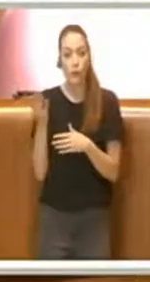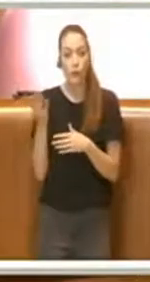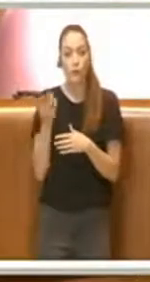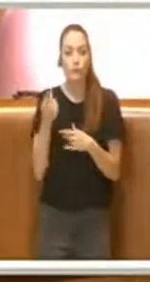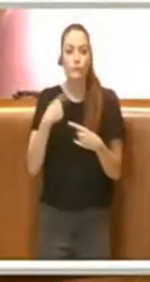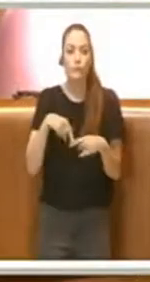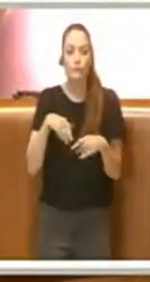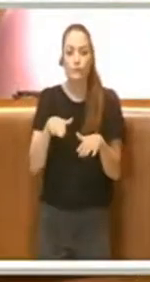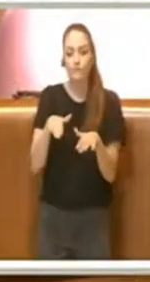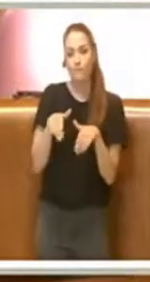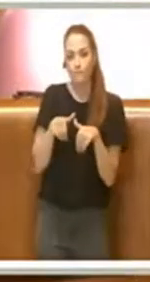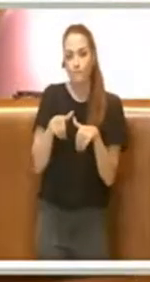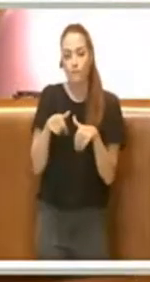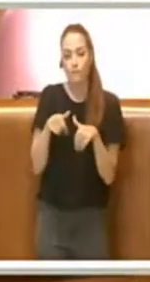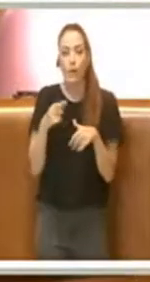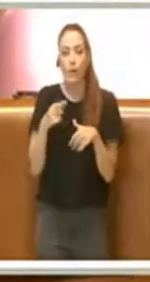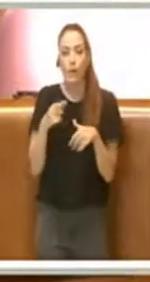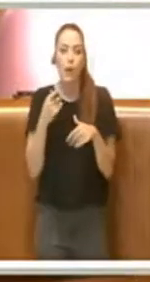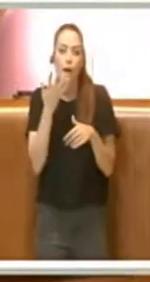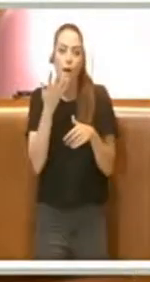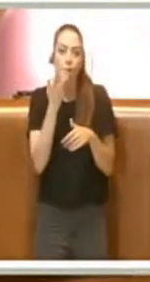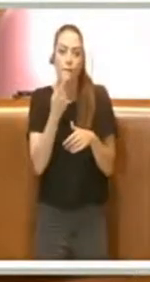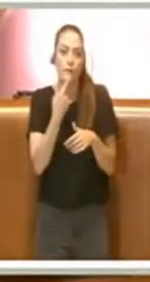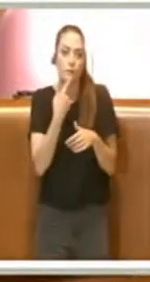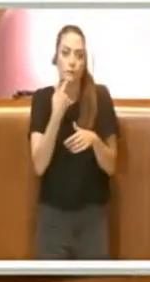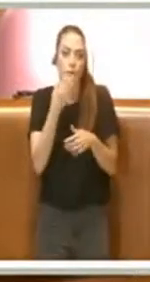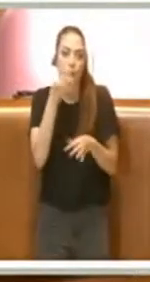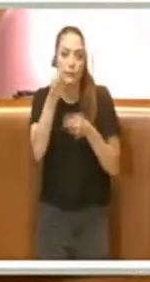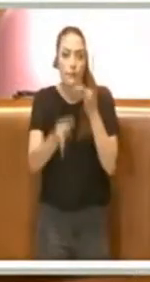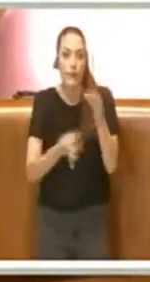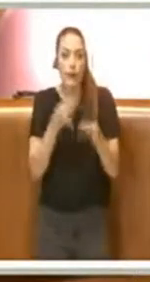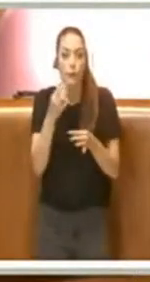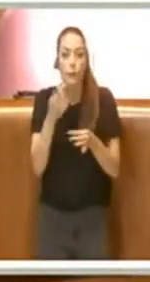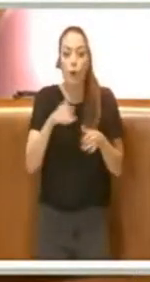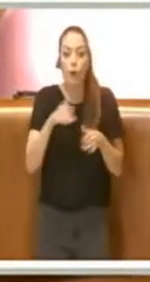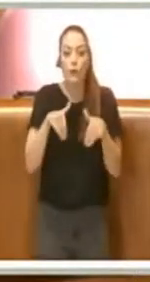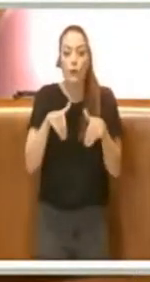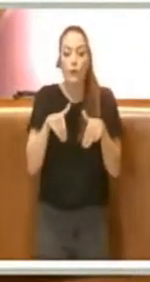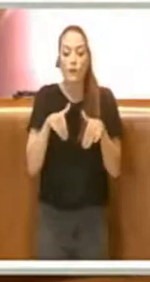ritirato, devo dare una spiegazione di questa motivazione.